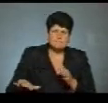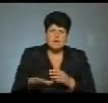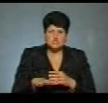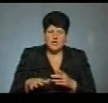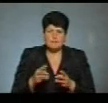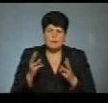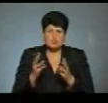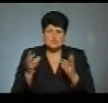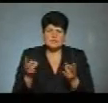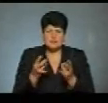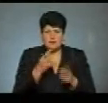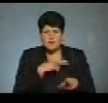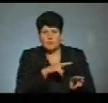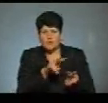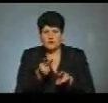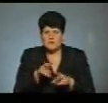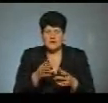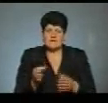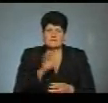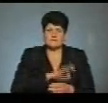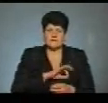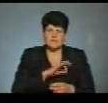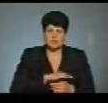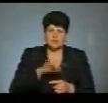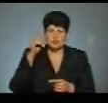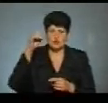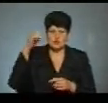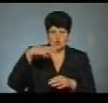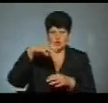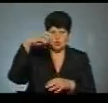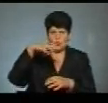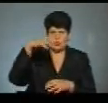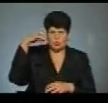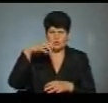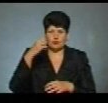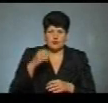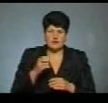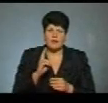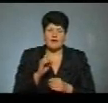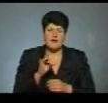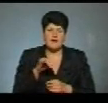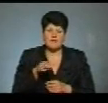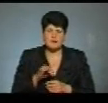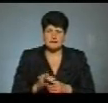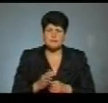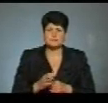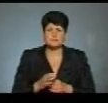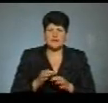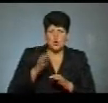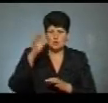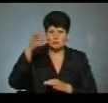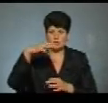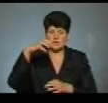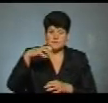потрібно не лише наочно оглянути територію, а й використовувати супутникові інтернет-карти. Почали з цього, кінця,